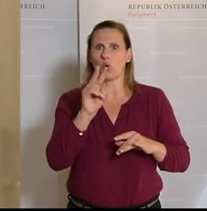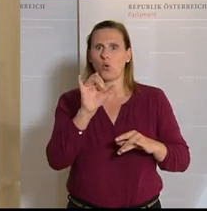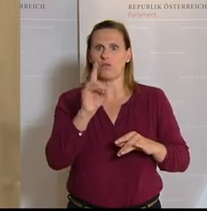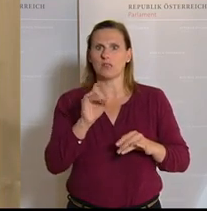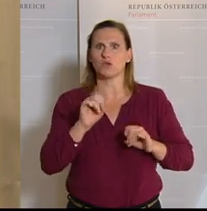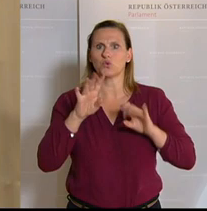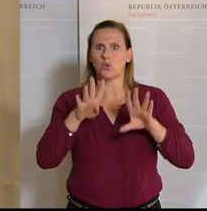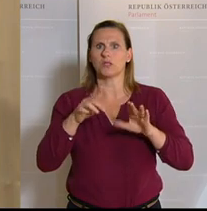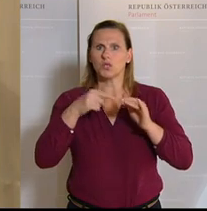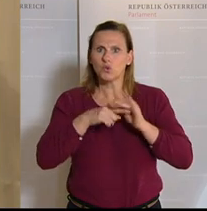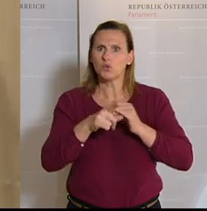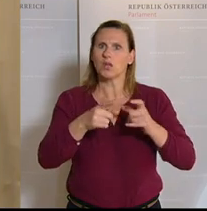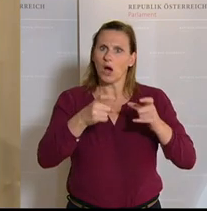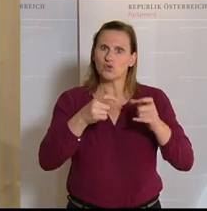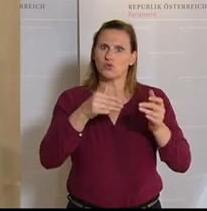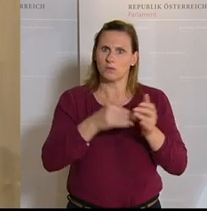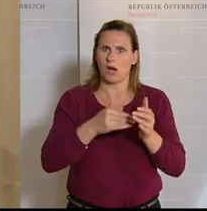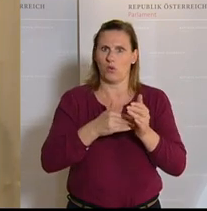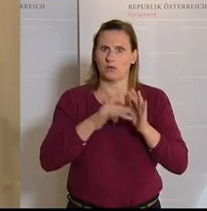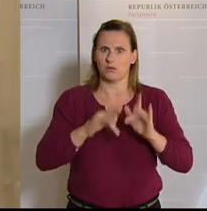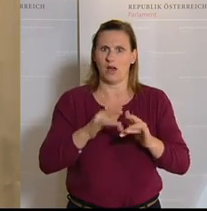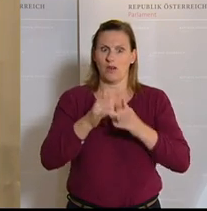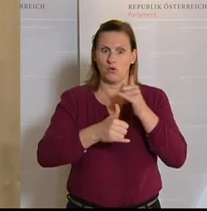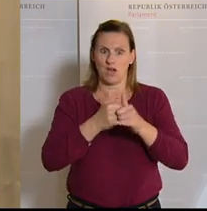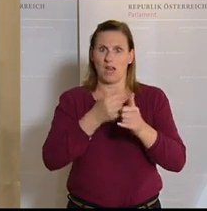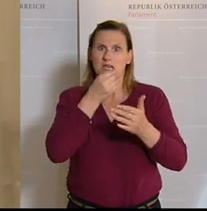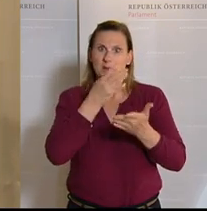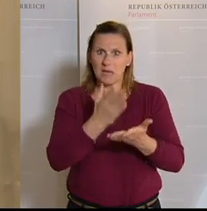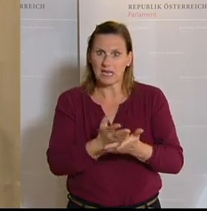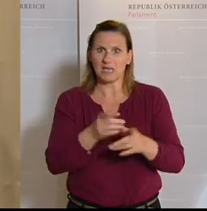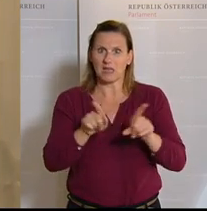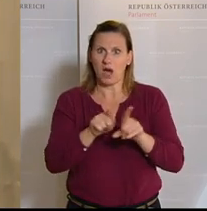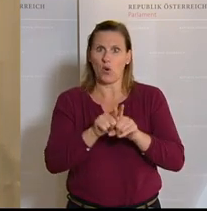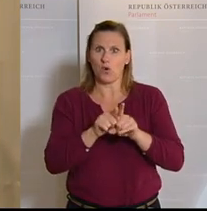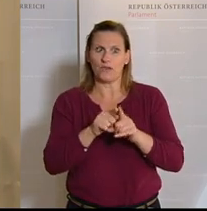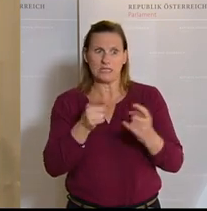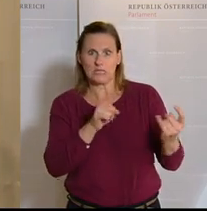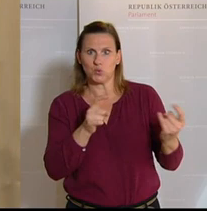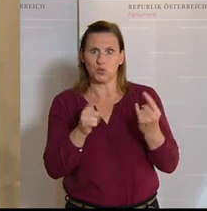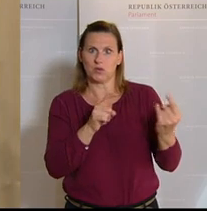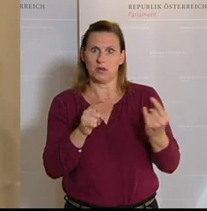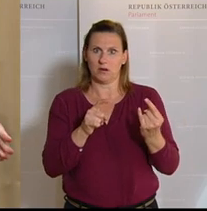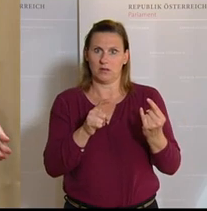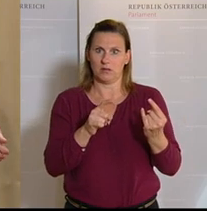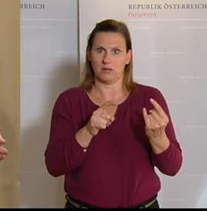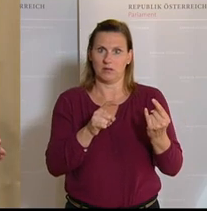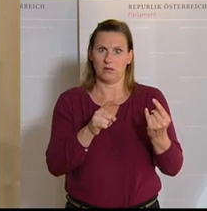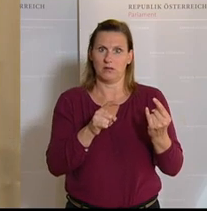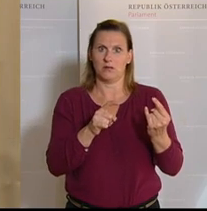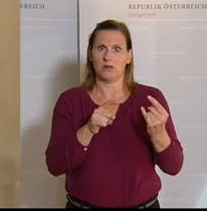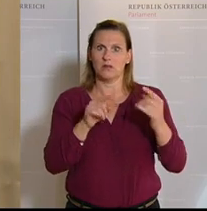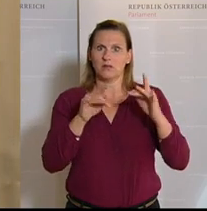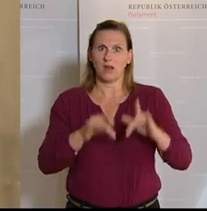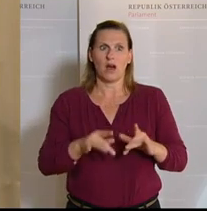-Unterausschuss brauchen, wo diese Jahresberichte dann letzten Endes auch zu diskutieren sind. Hier geht es um das